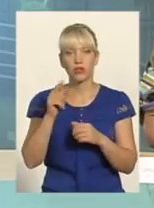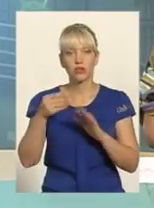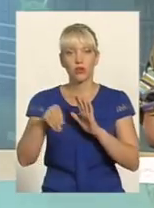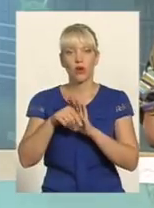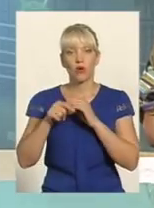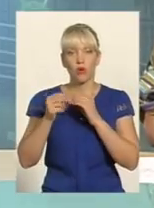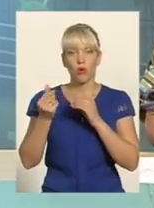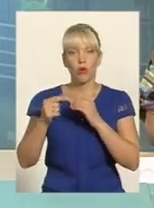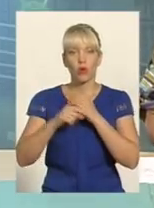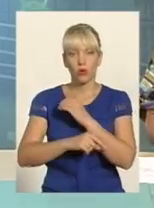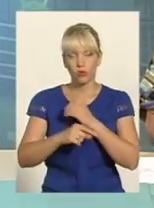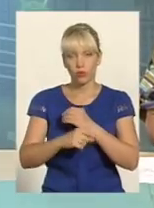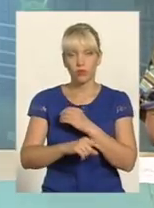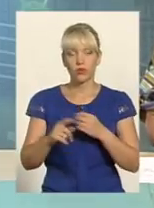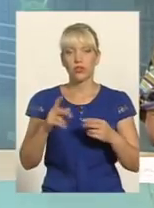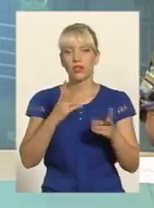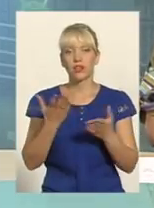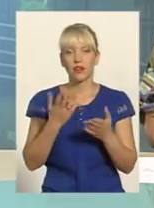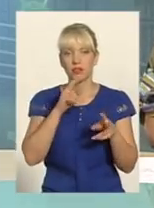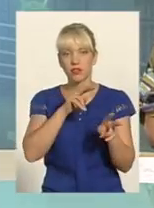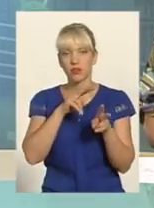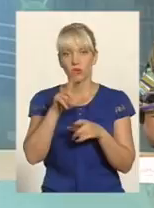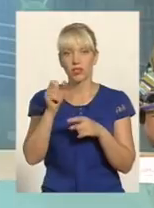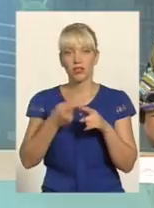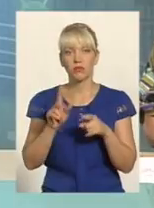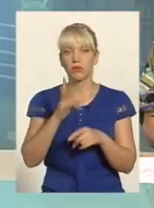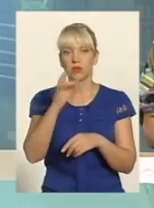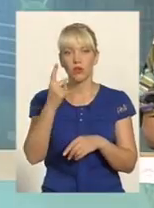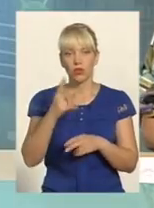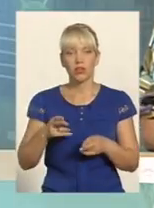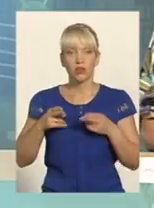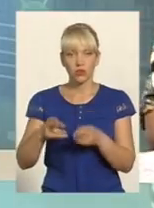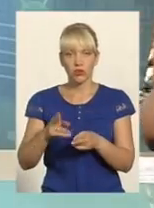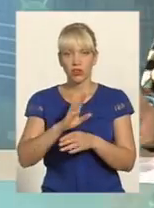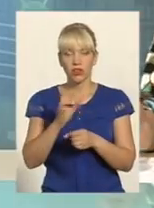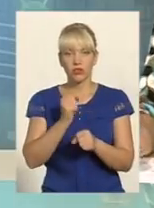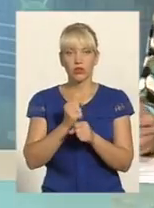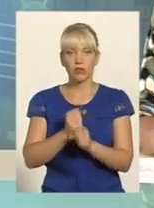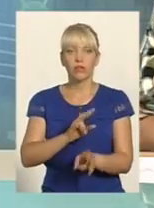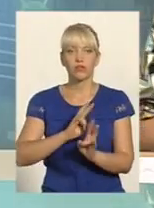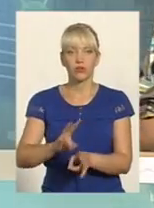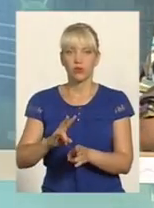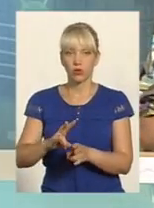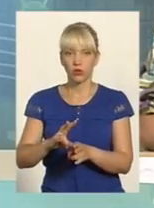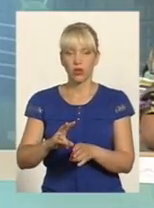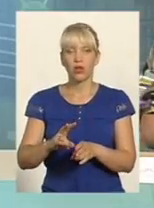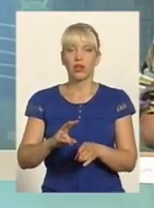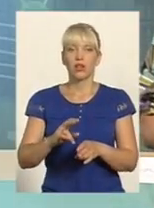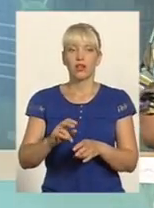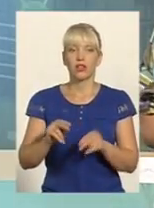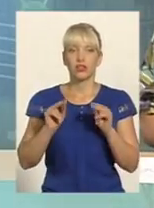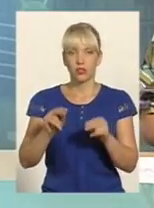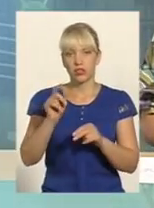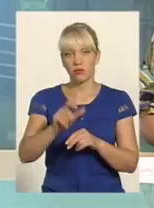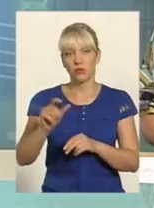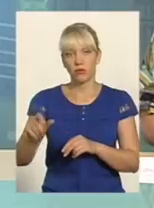слідкують за тим, аби жоден злодій не наробив шкоди добропорядним громадянам Ми говоримо